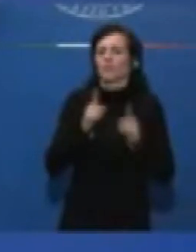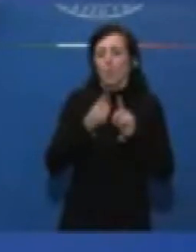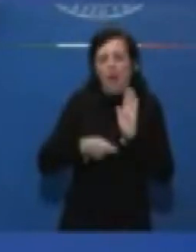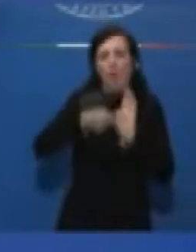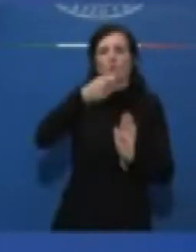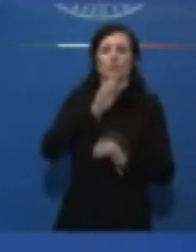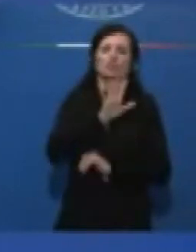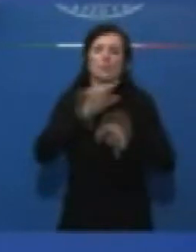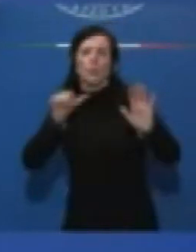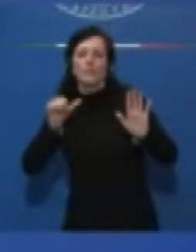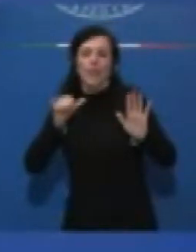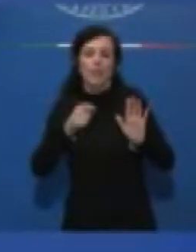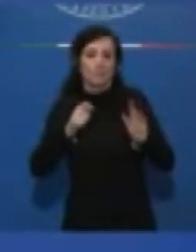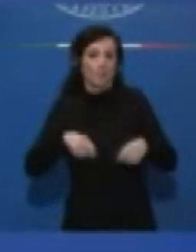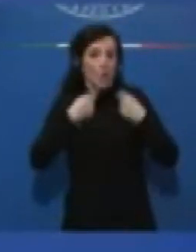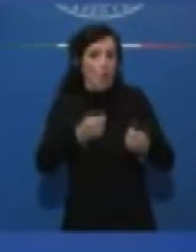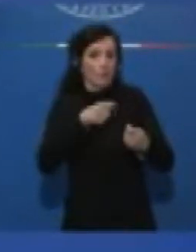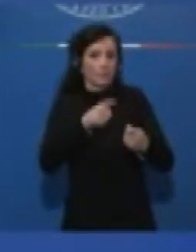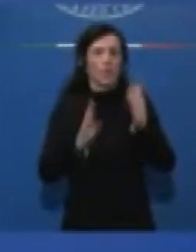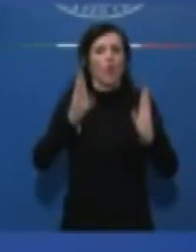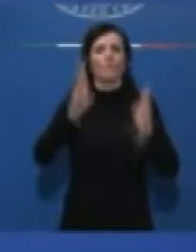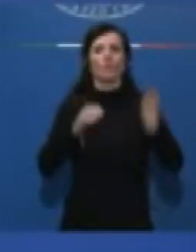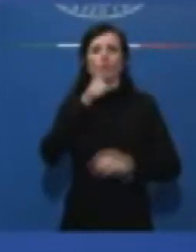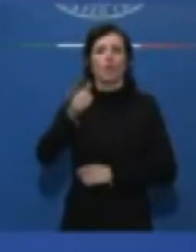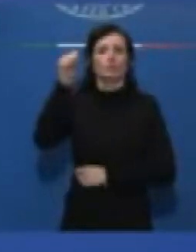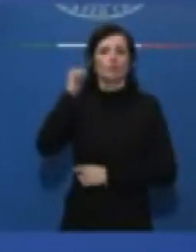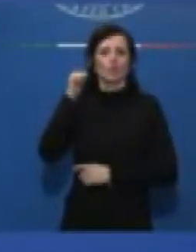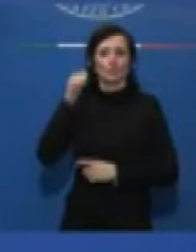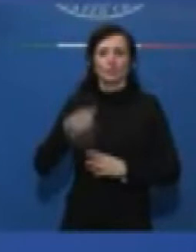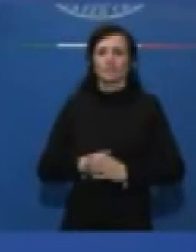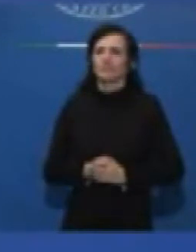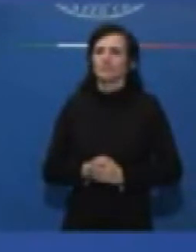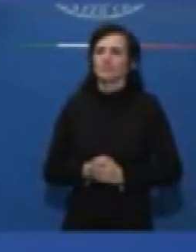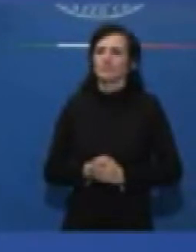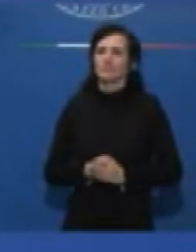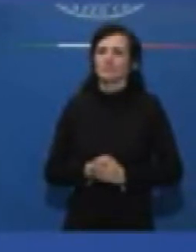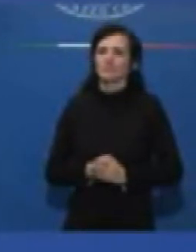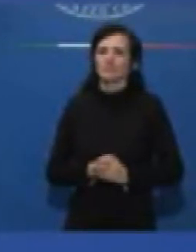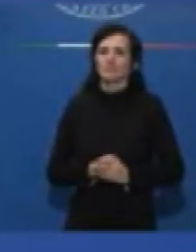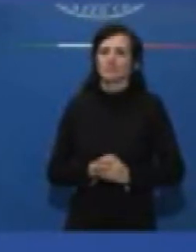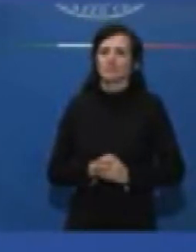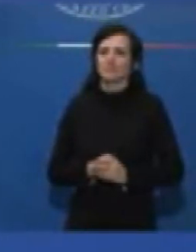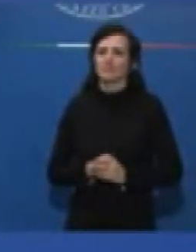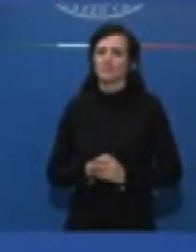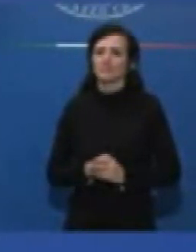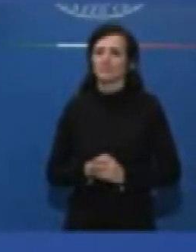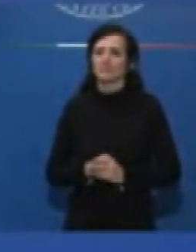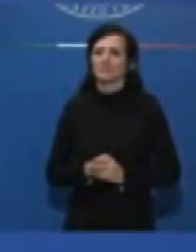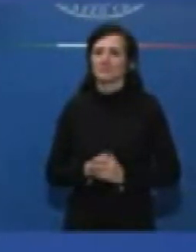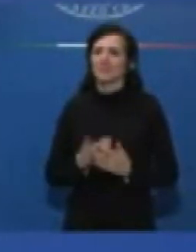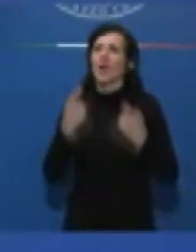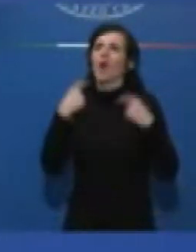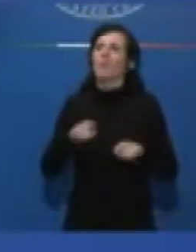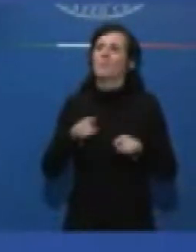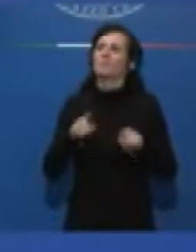a un anno fa. Questo non solo determina un prezzo anomalo della compurenza del